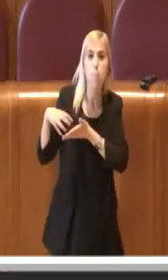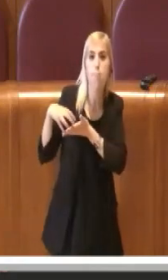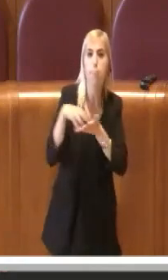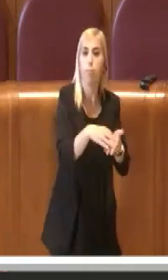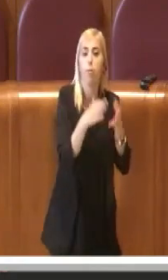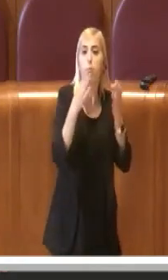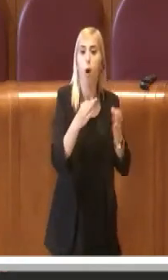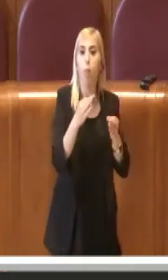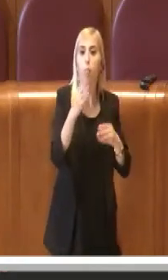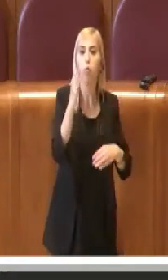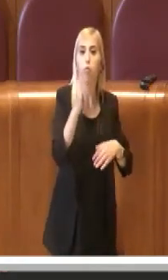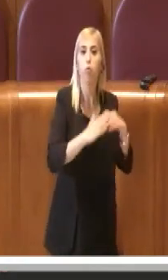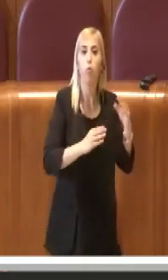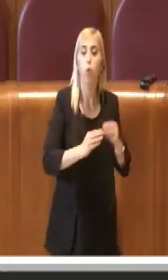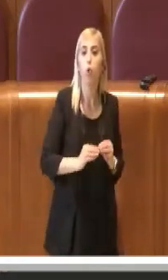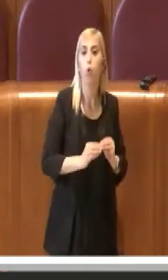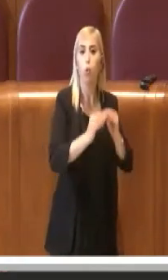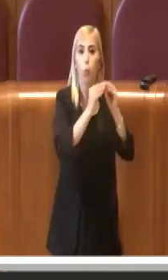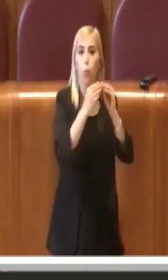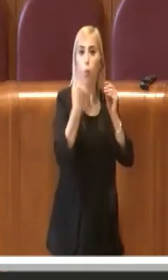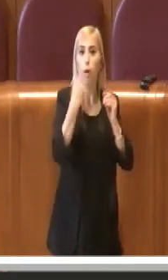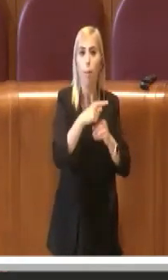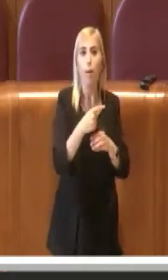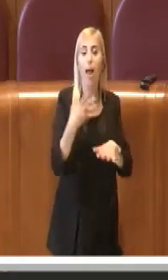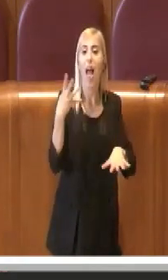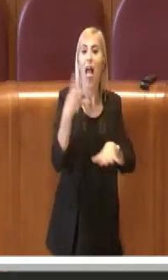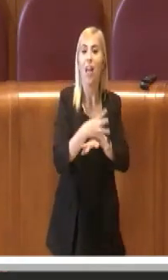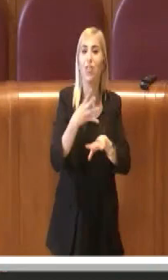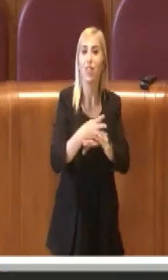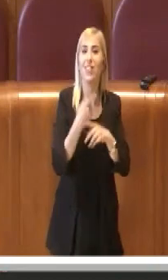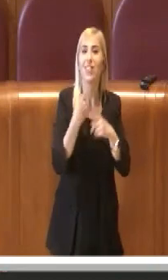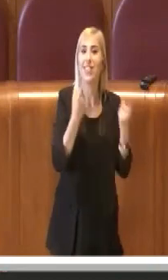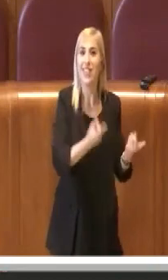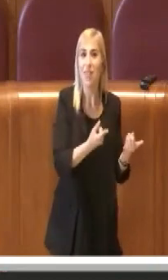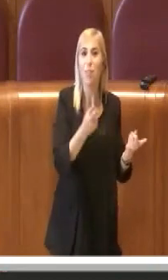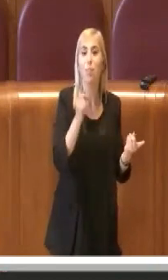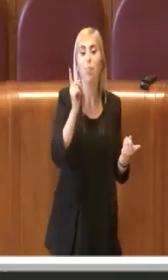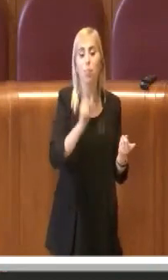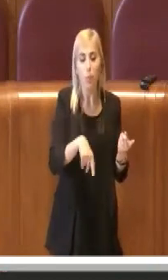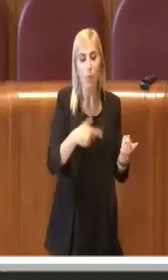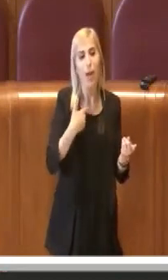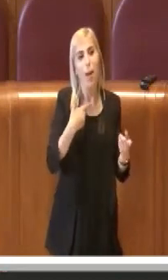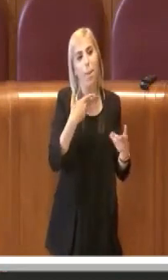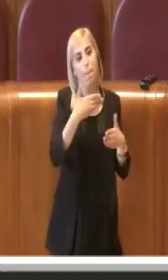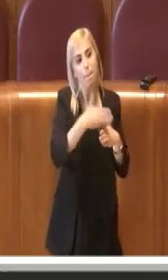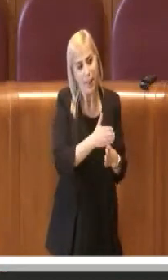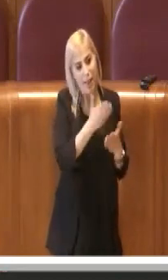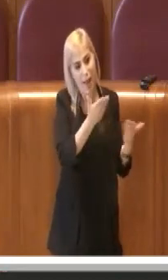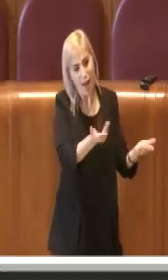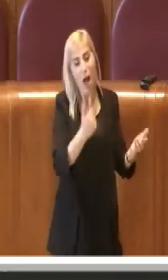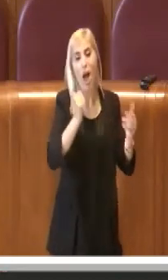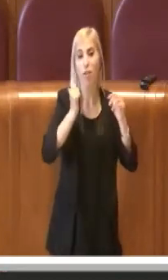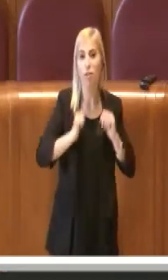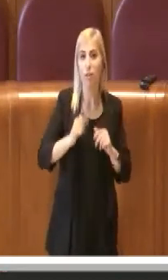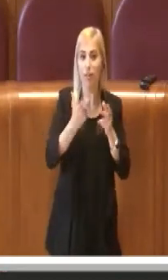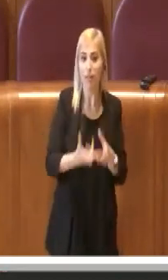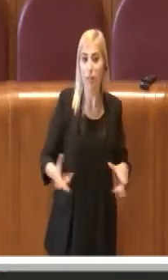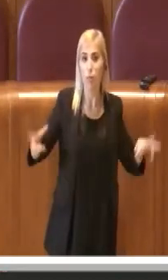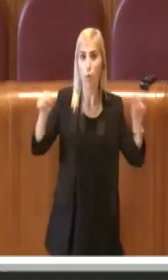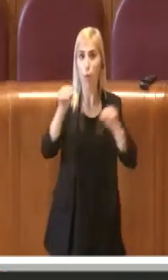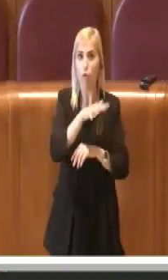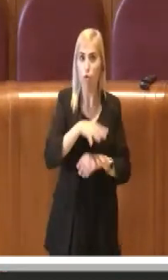su questa struttura per cercare di rendere accessibile anche parzialmente ai cittadini di nuovo